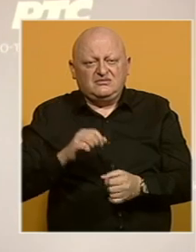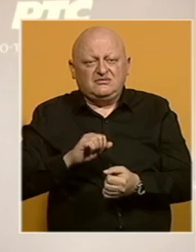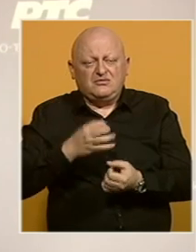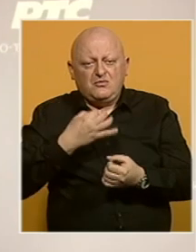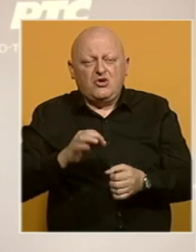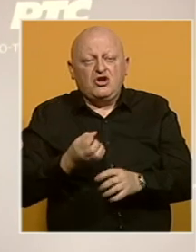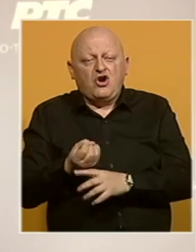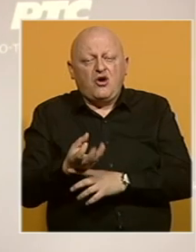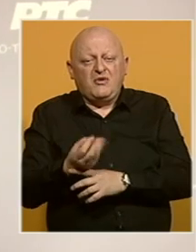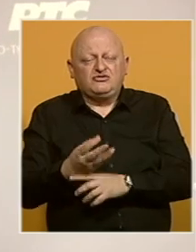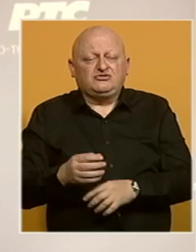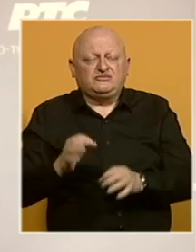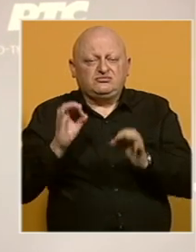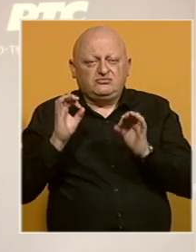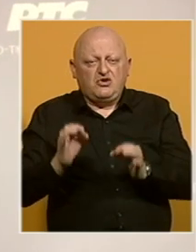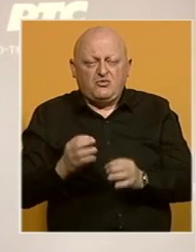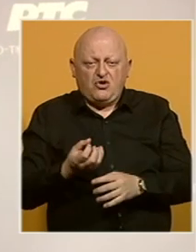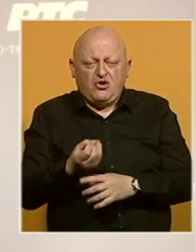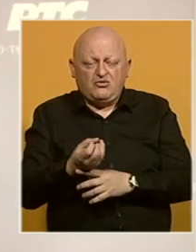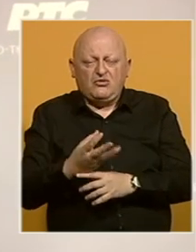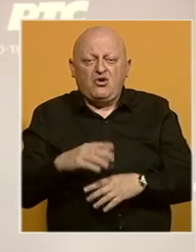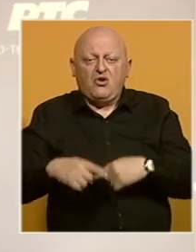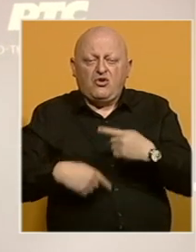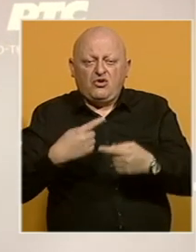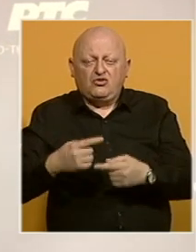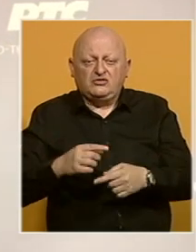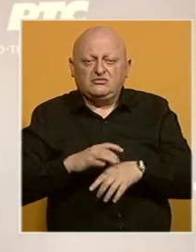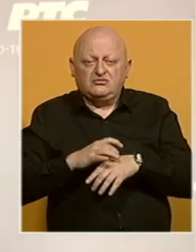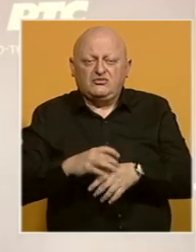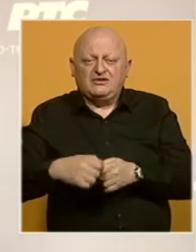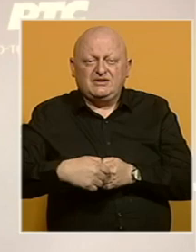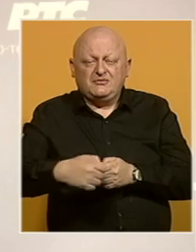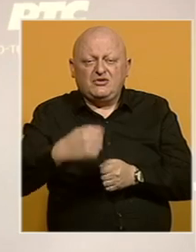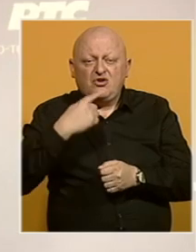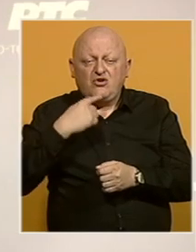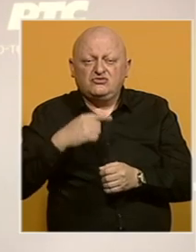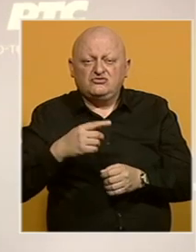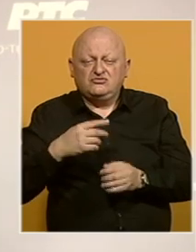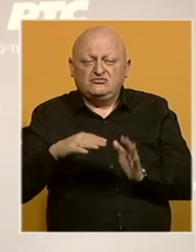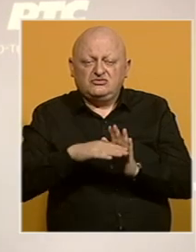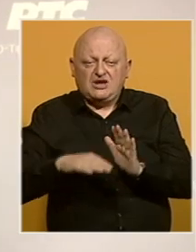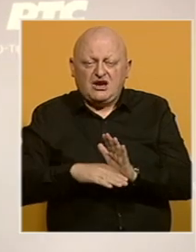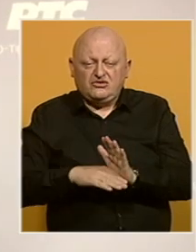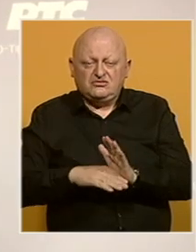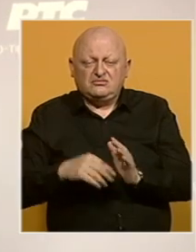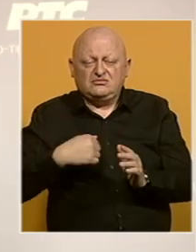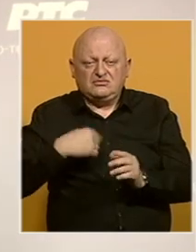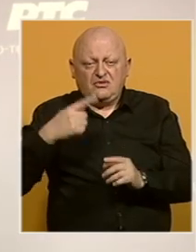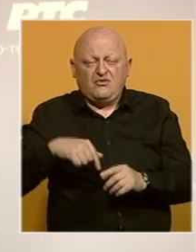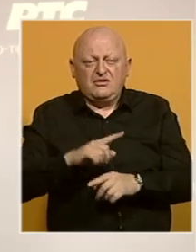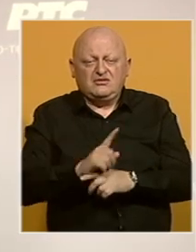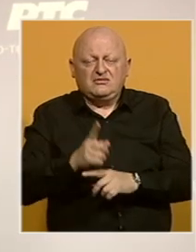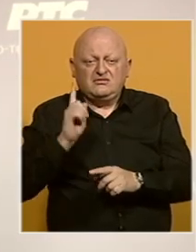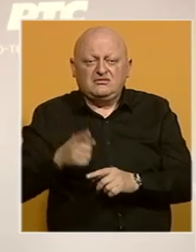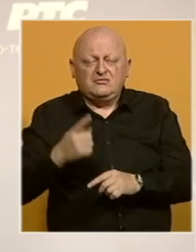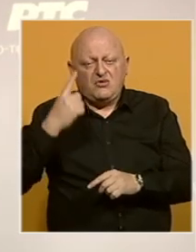obaveštavanja, konkretnih obaveštavanja, a onda primeniti mere koje su predviđene zakonom. Mislim da ovoga trenutka